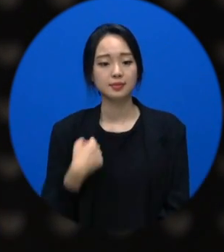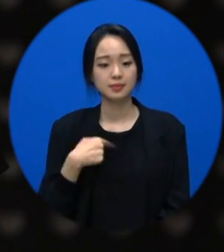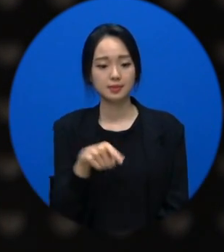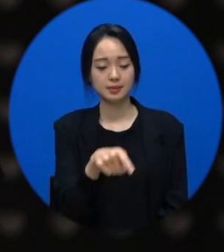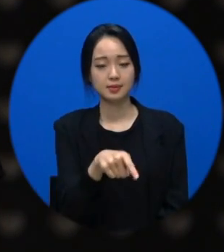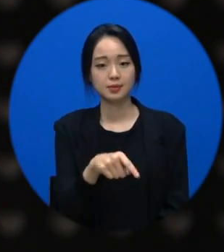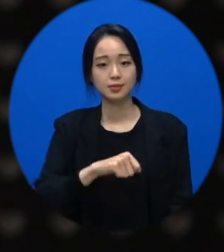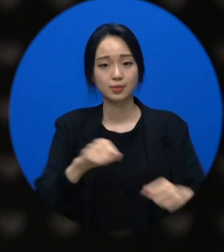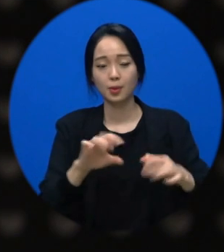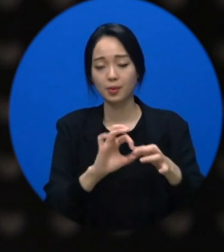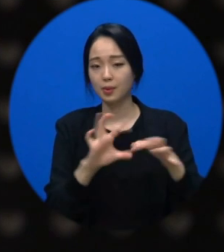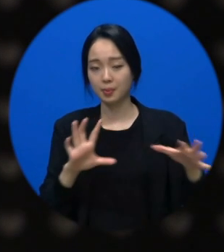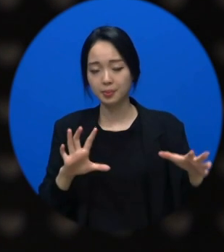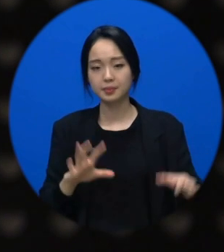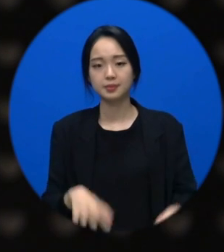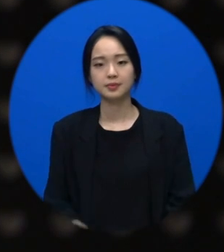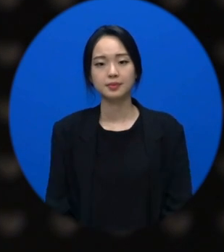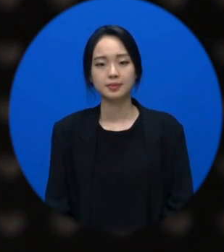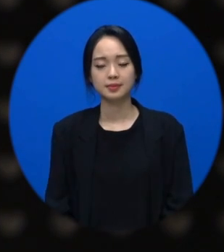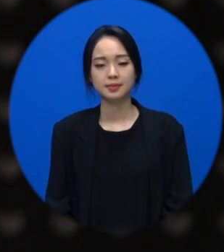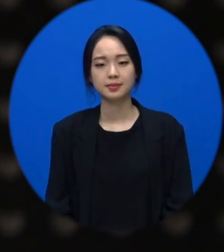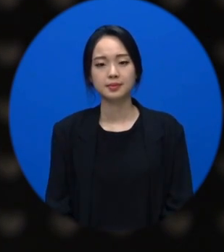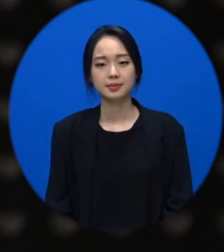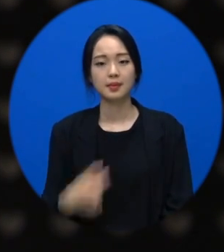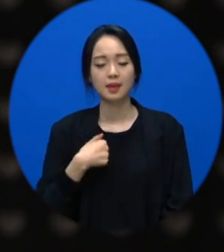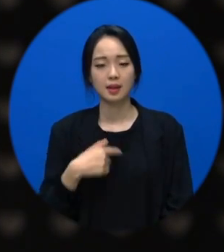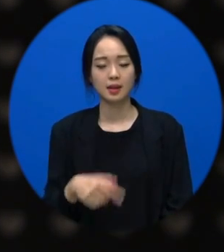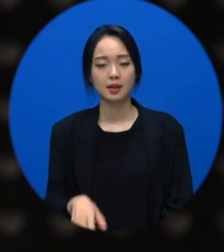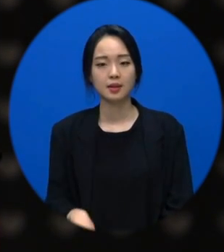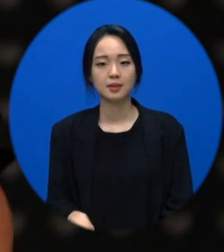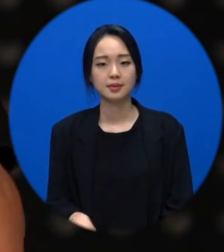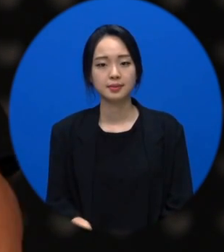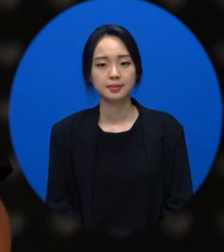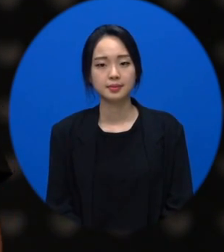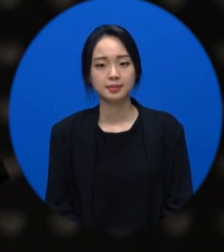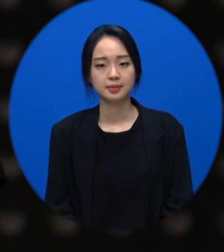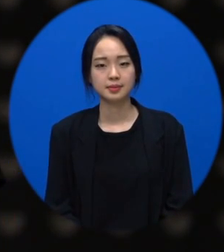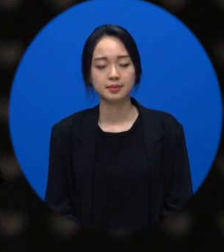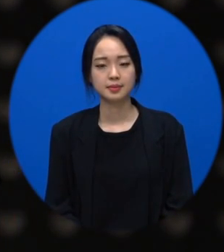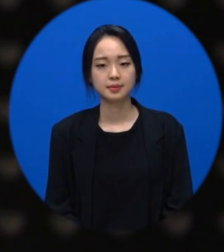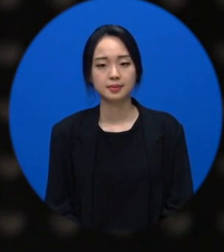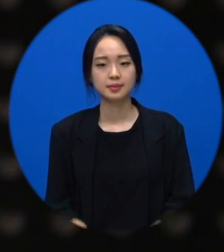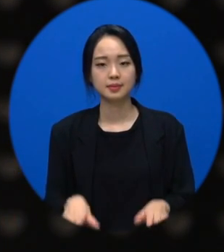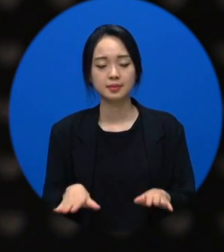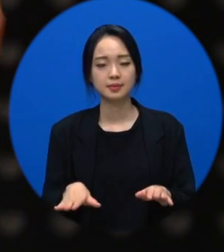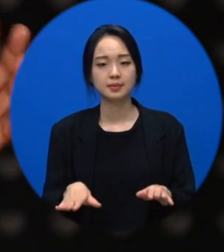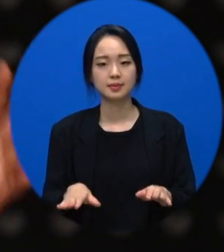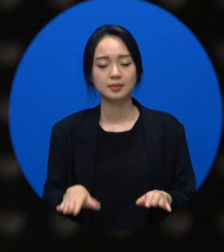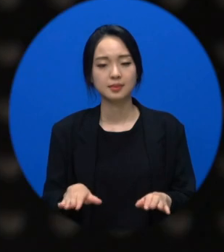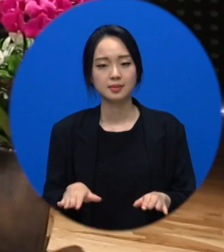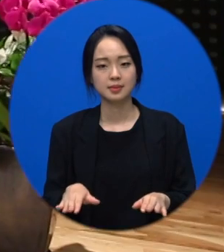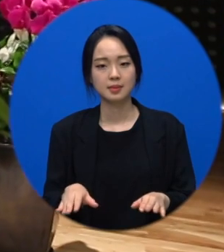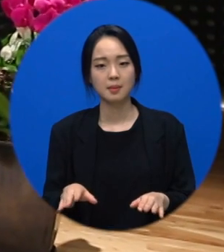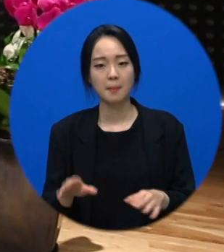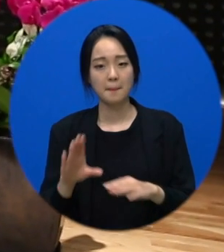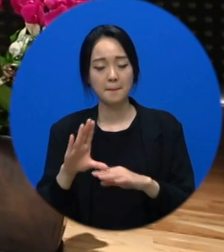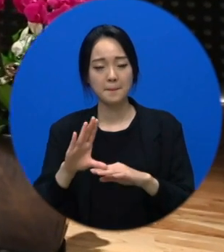왜 그랬냐면 이거는 강연 내용이랑 상관없는데 조금 말씀을 드리고 가야 돼요. 왜냐하면 이게 방송으로 나가면 많은 분들이 백팩을 앞으로 좀 메고 오셨으면 좋겠어서.